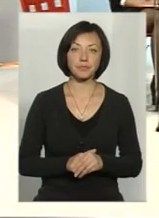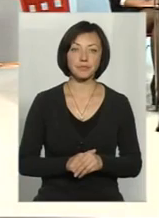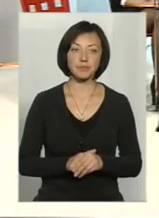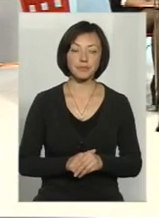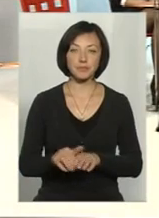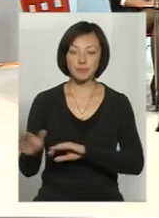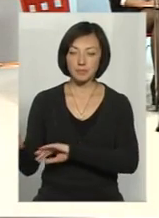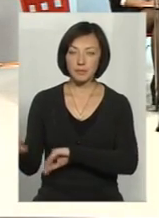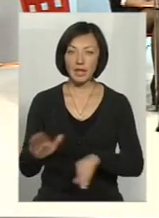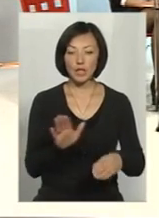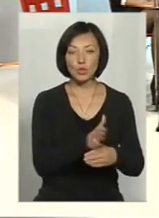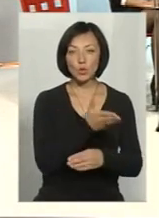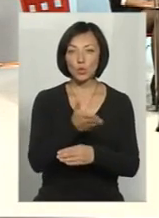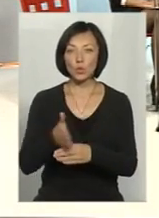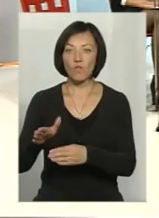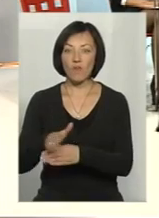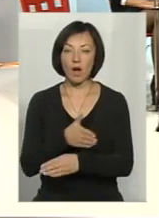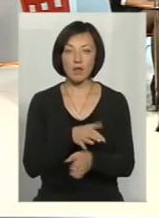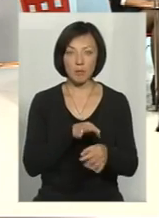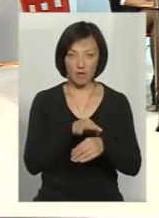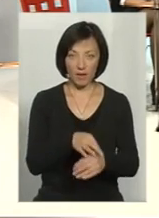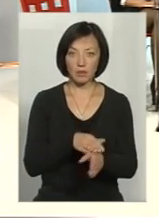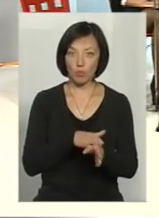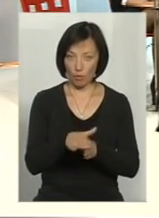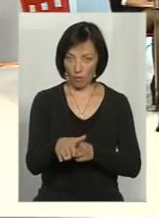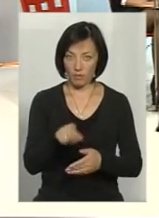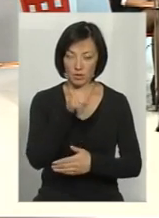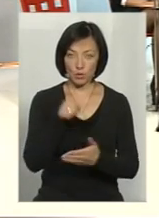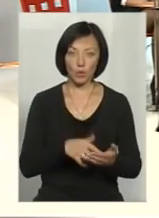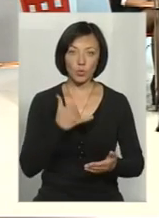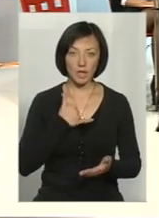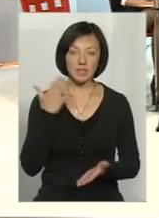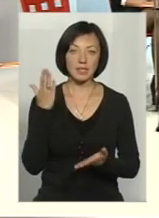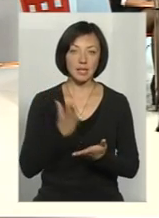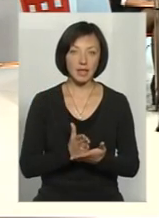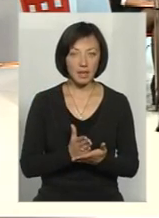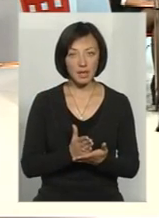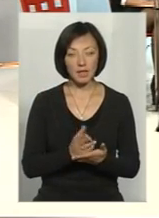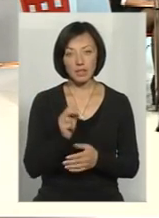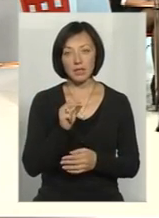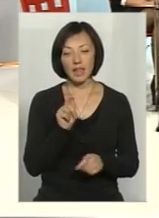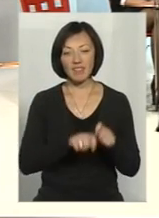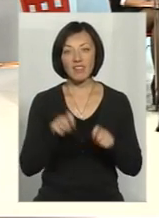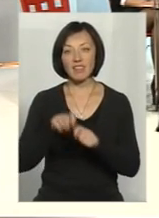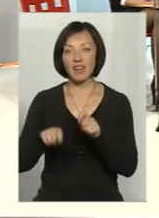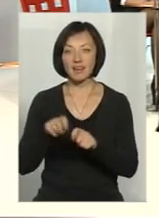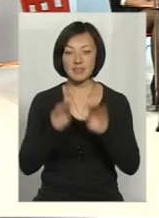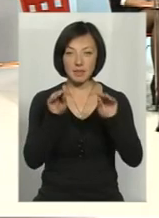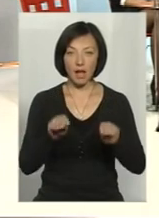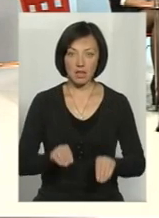Зонування, воно в нас проведено повністю вже. В нас є вже та, скажімо, інвентаризація,